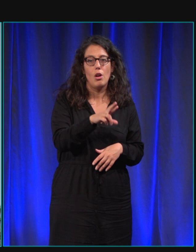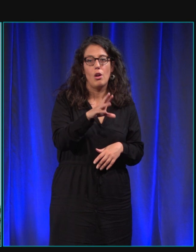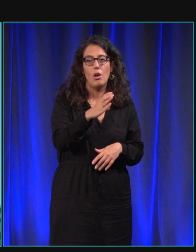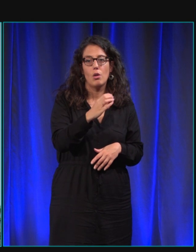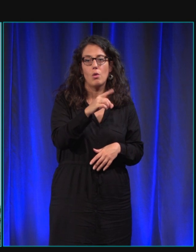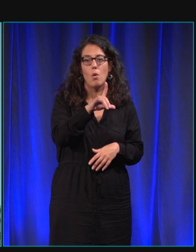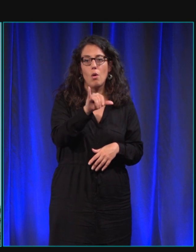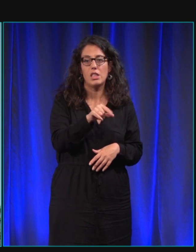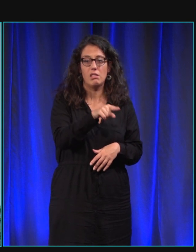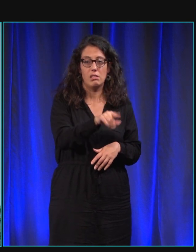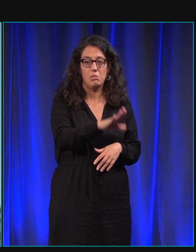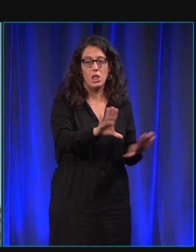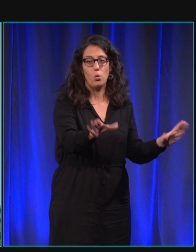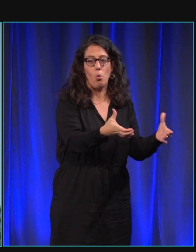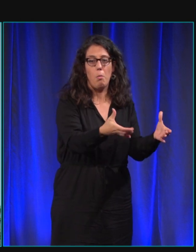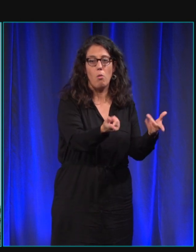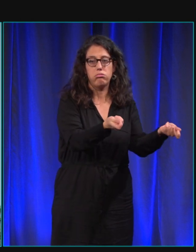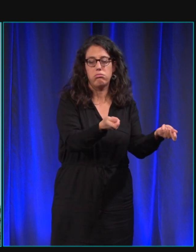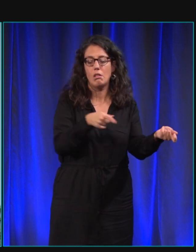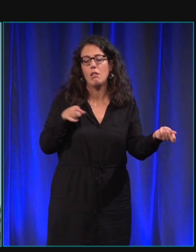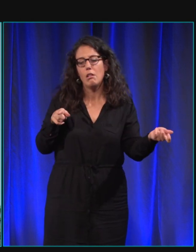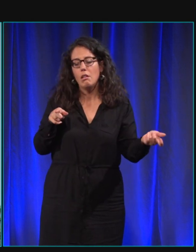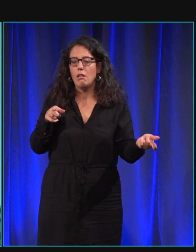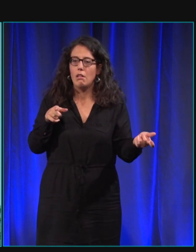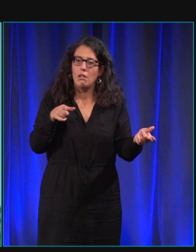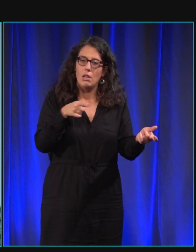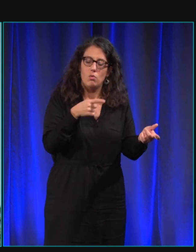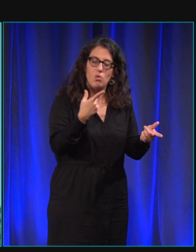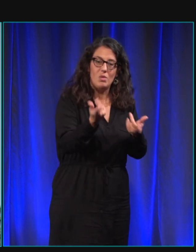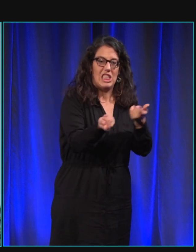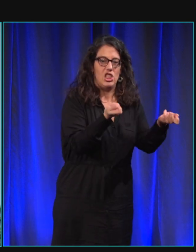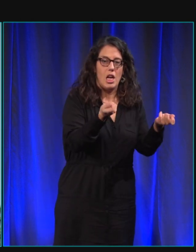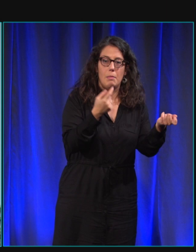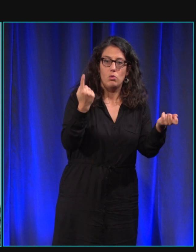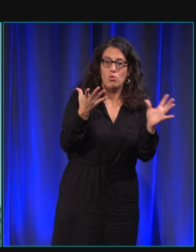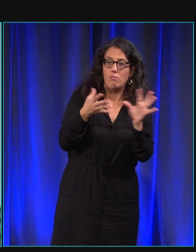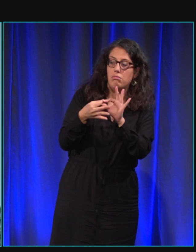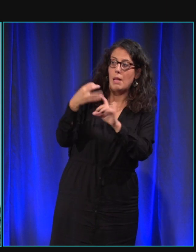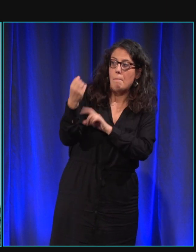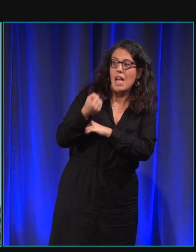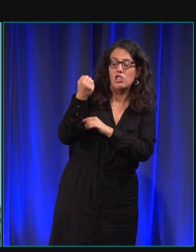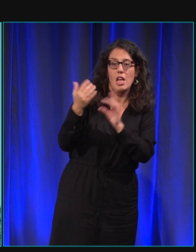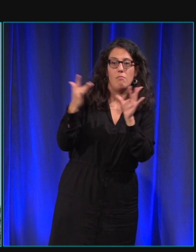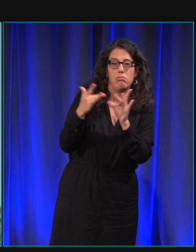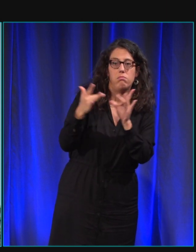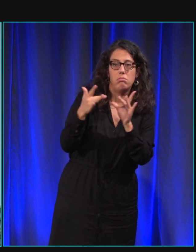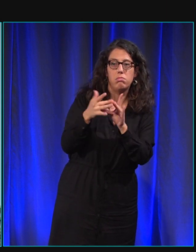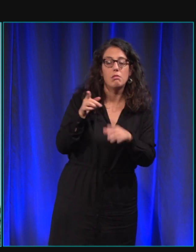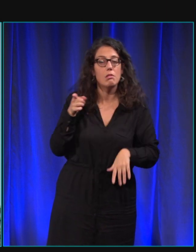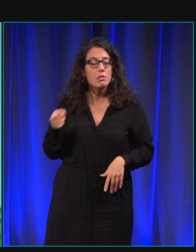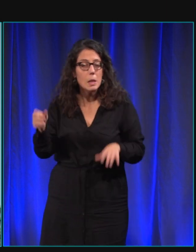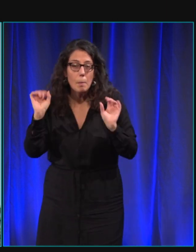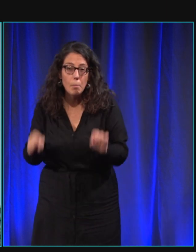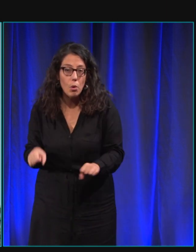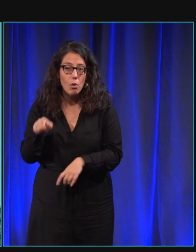il a l'habitude de gérer un troupeau mais toujours d'en référer à une personne au berger il a la capacité de